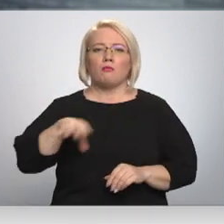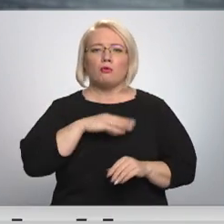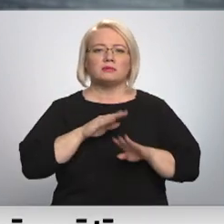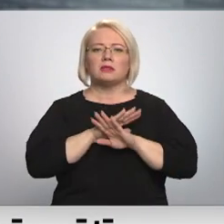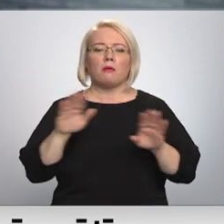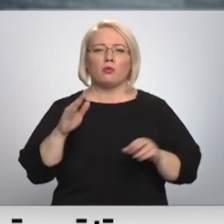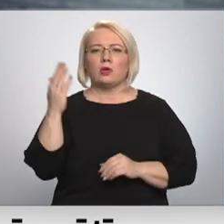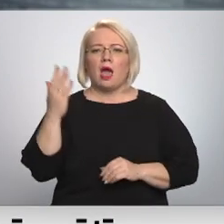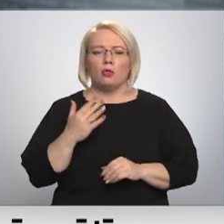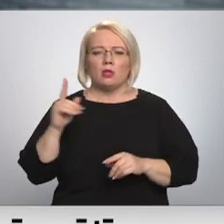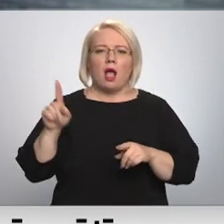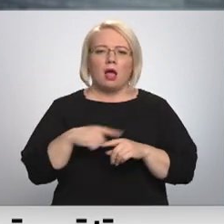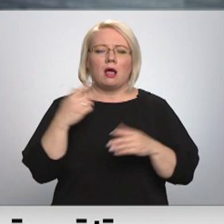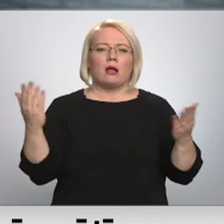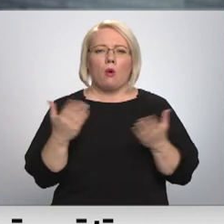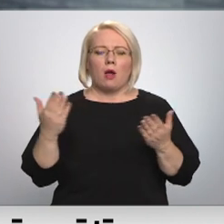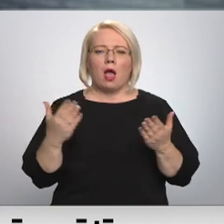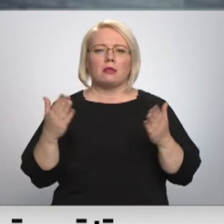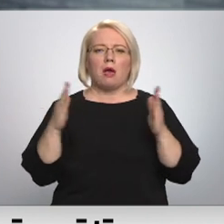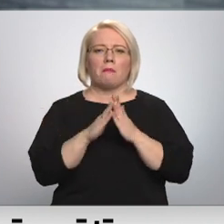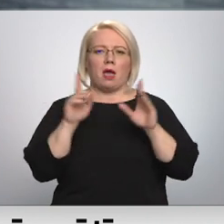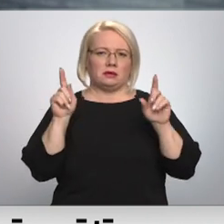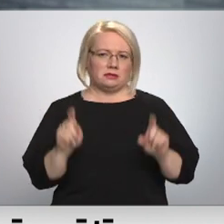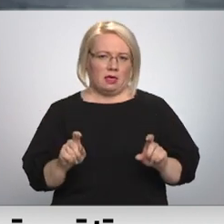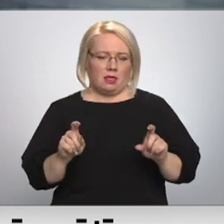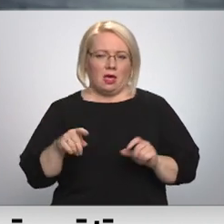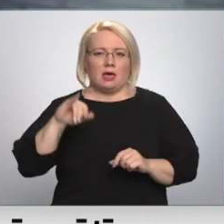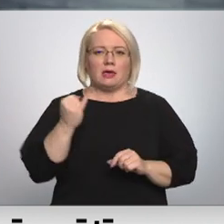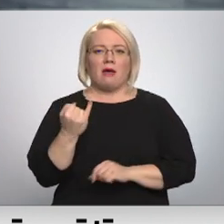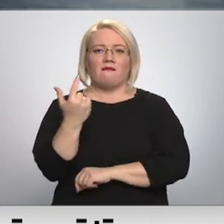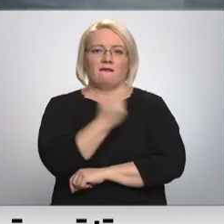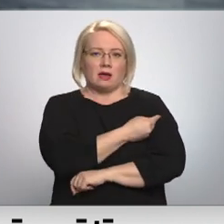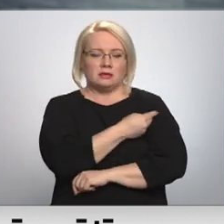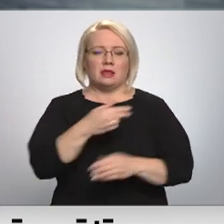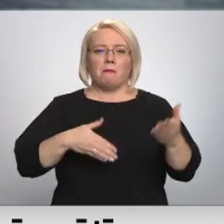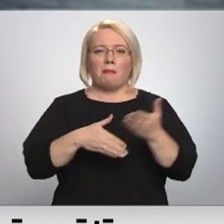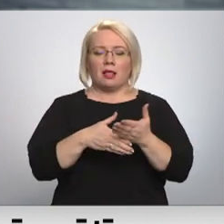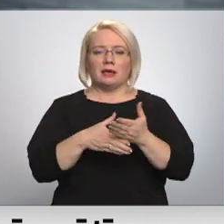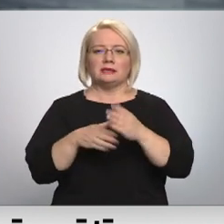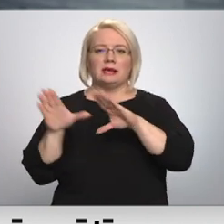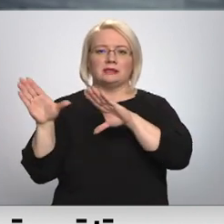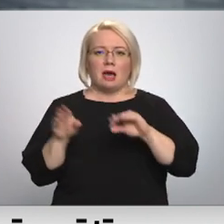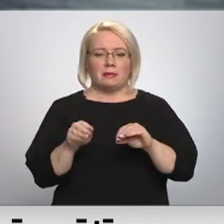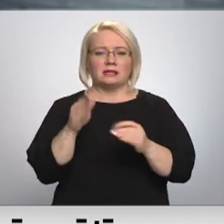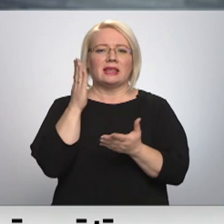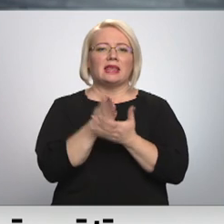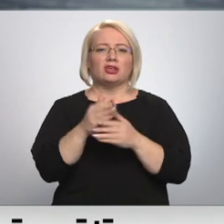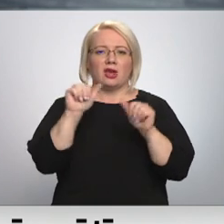jānonāk atkal nākotnē kādā mājasiedē. Ja mums vakcīnas palīdz samazināt tiešā veidā